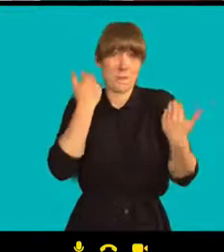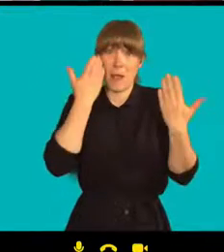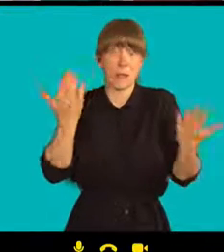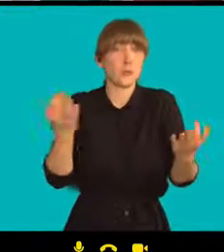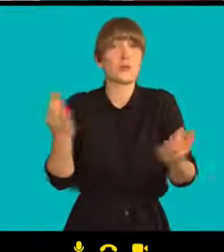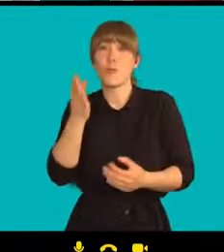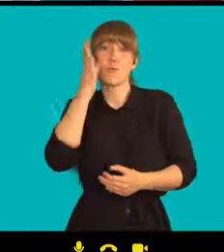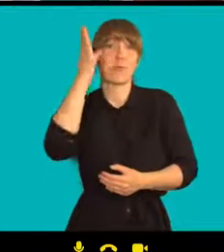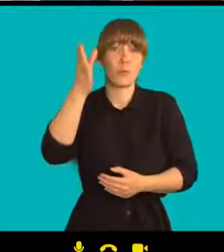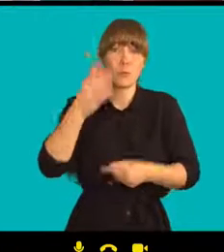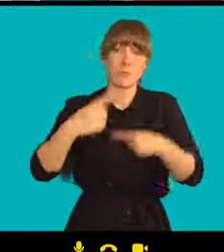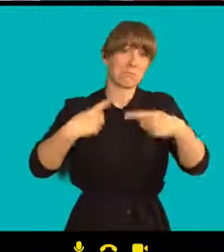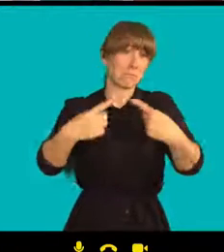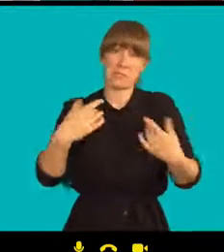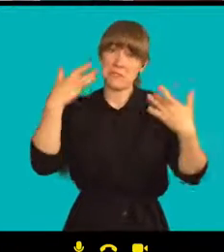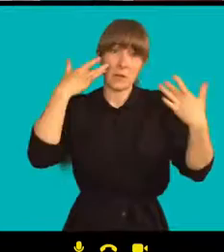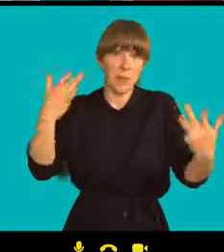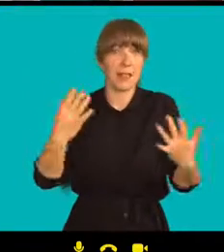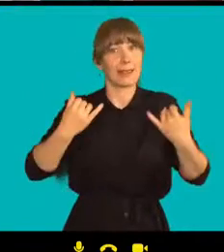Já myslím,